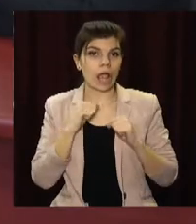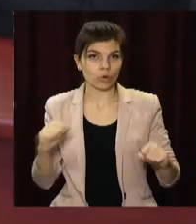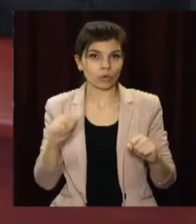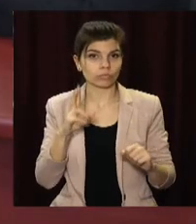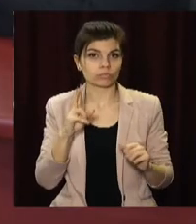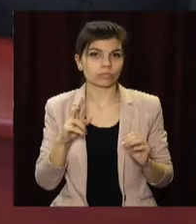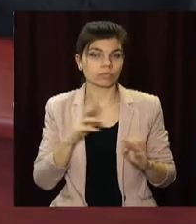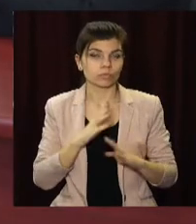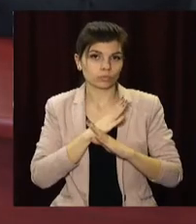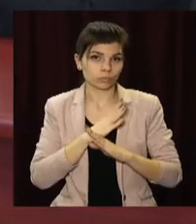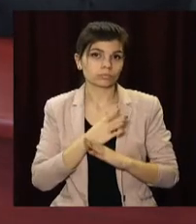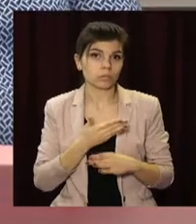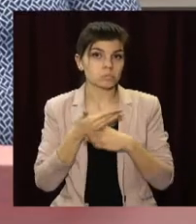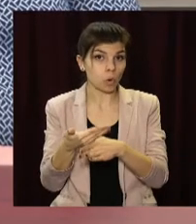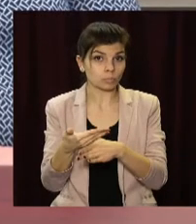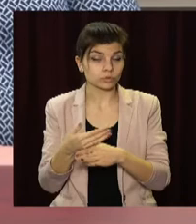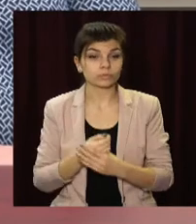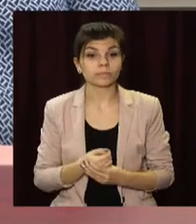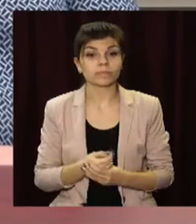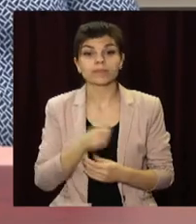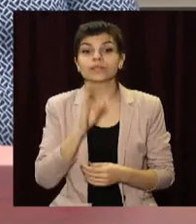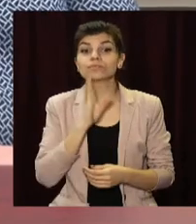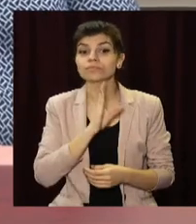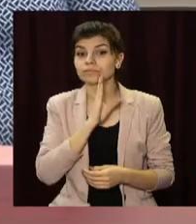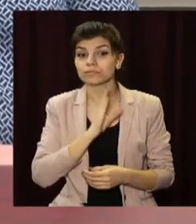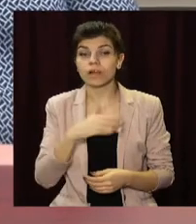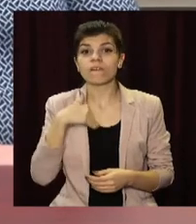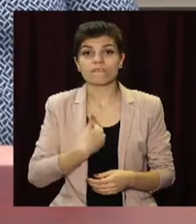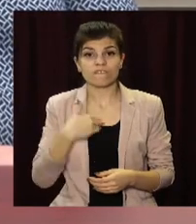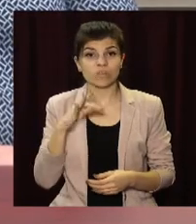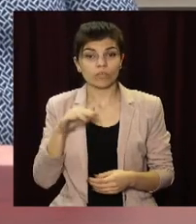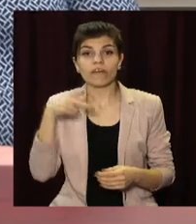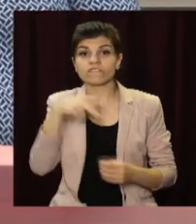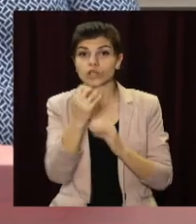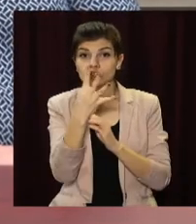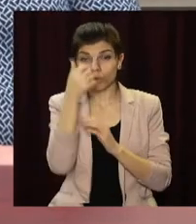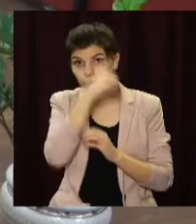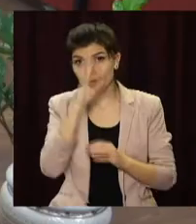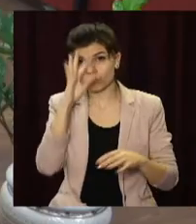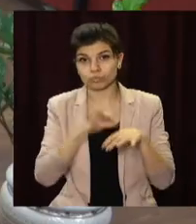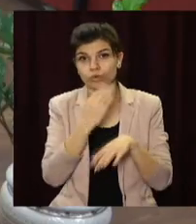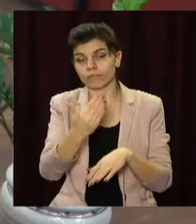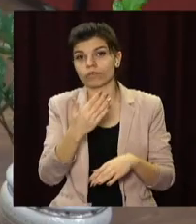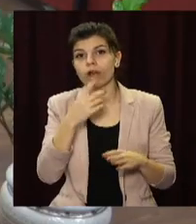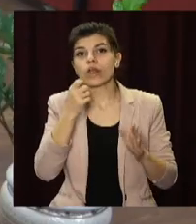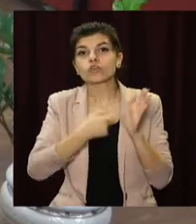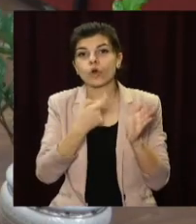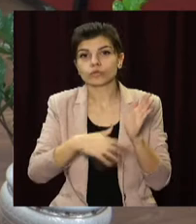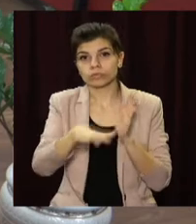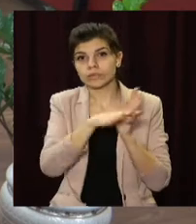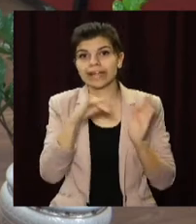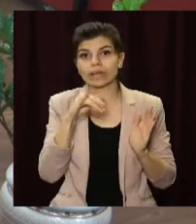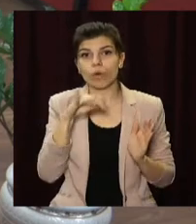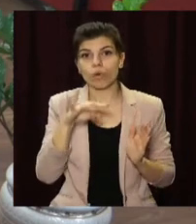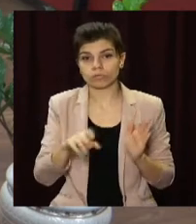Наталія з Кам'янського – вдова загиблого у 2014 році на Донеччині Ігоря Удовицького. Нині вона сама піднімає двох